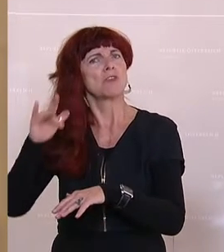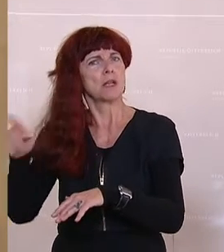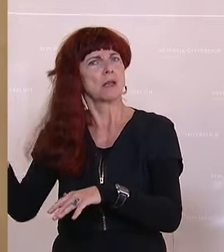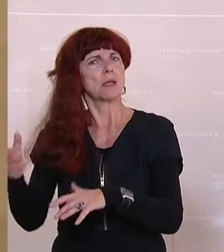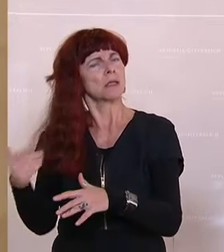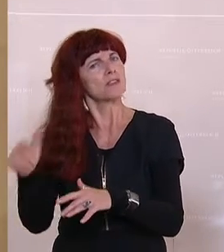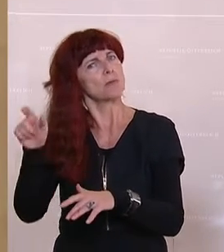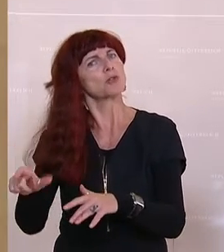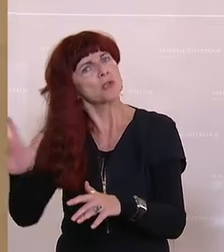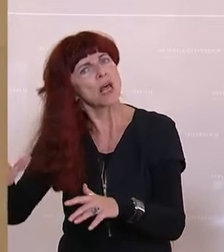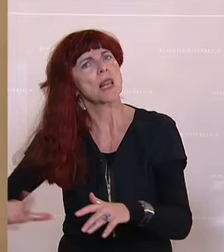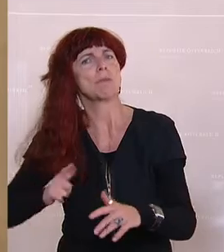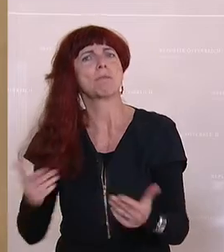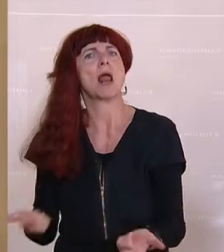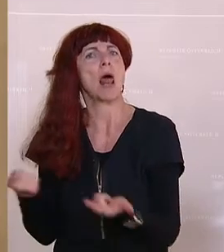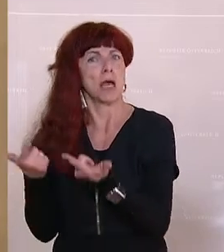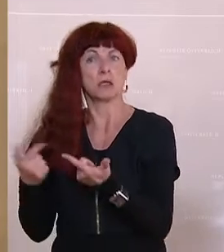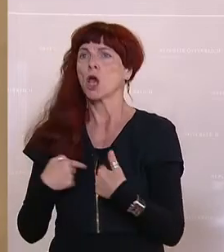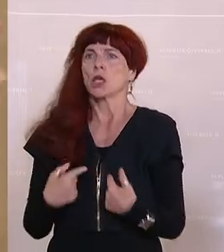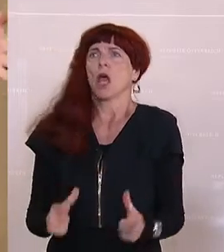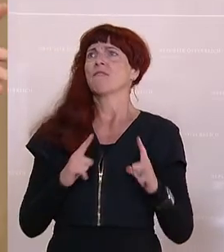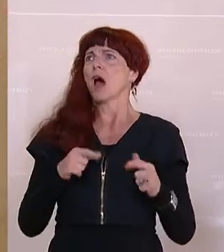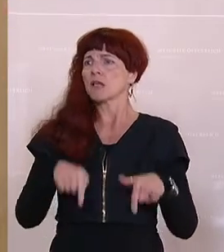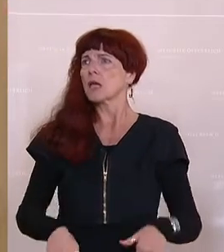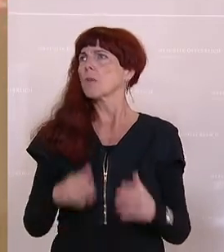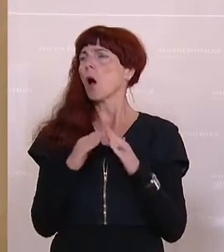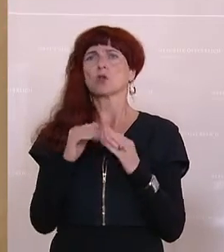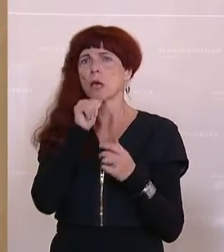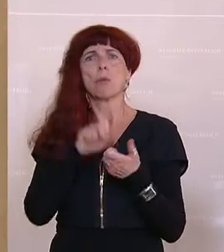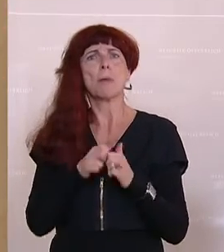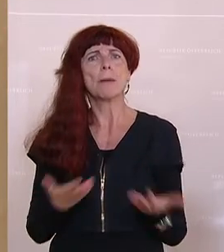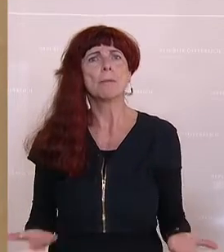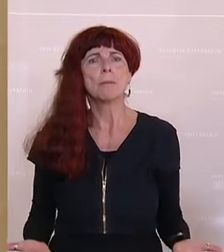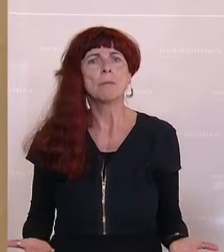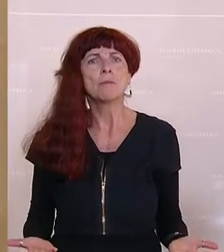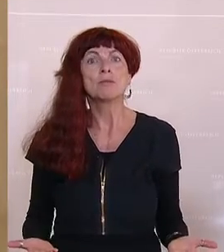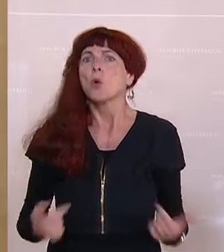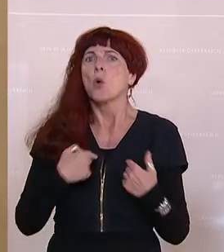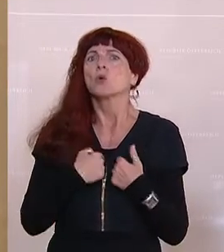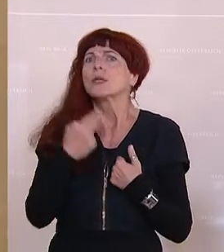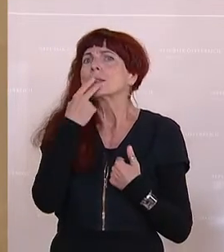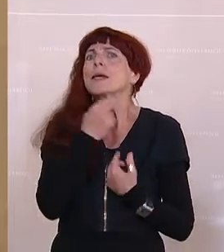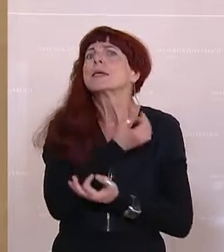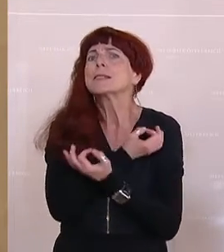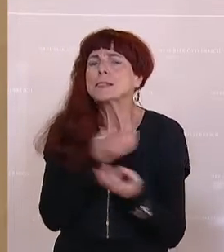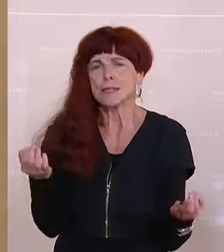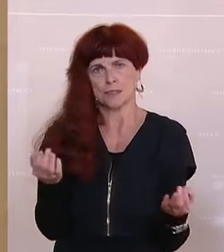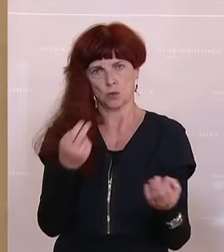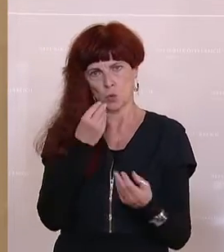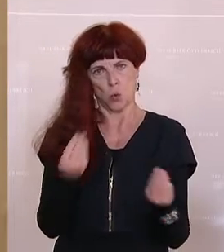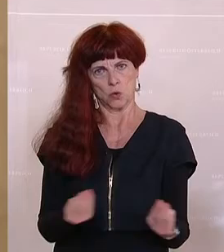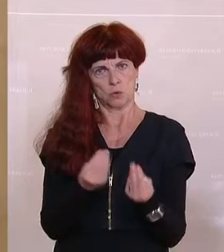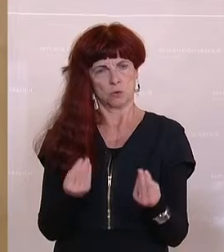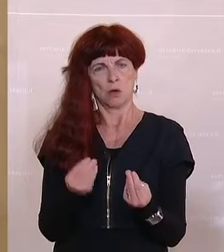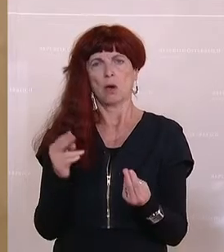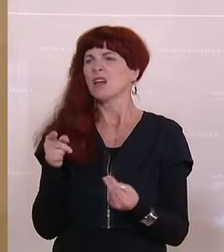Haus auch erwarte. Ich sehe keinen Grund, wieso etwas so